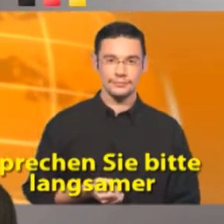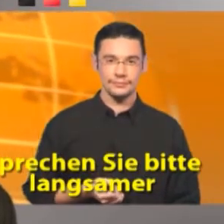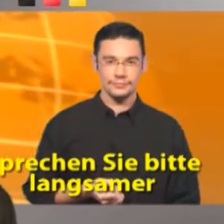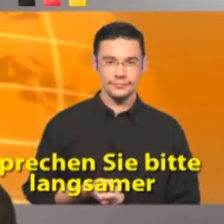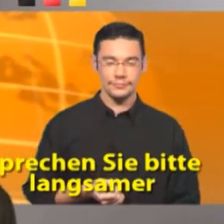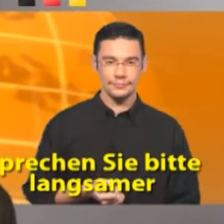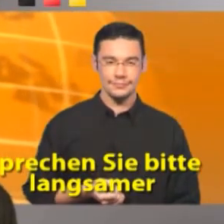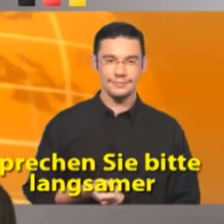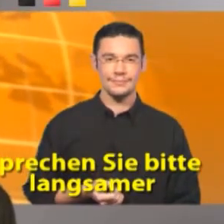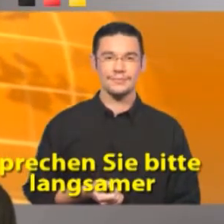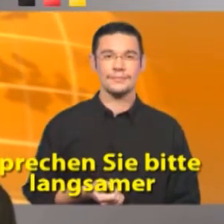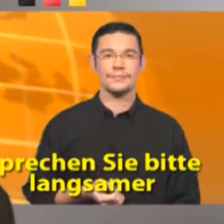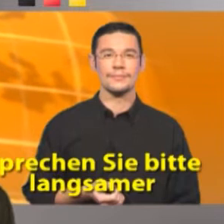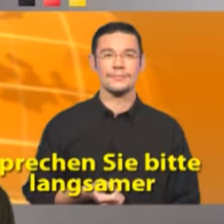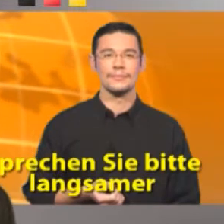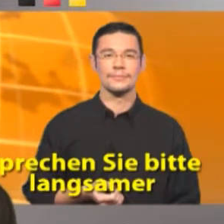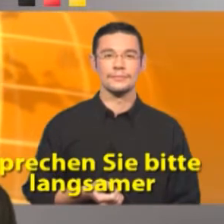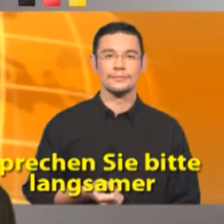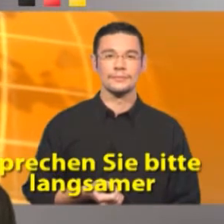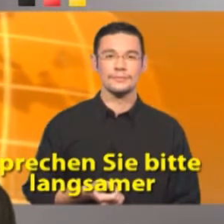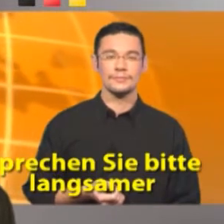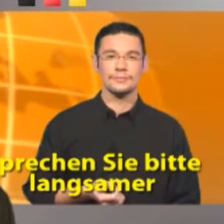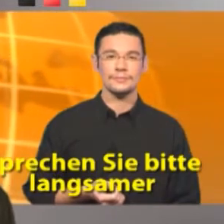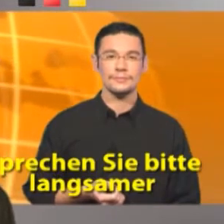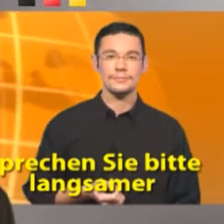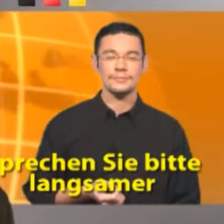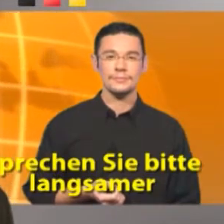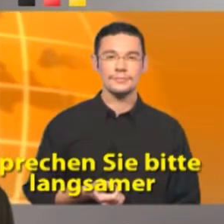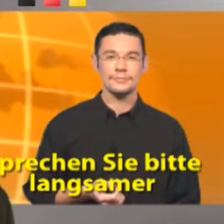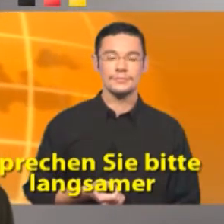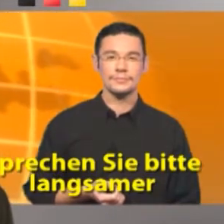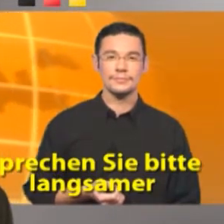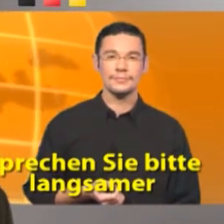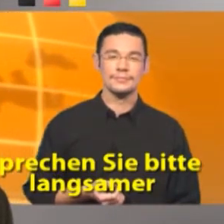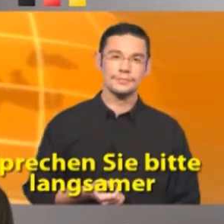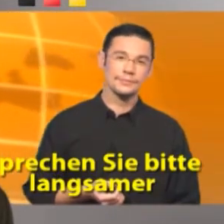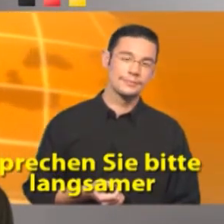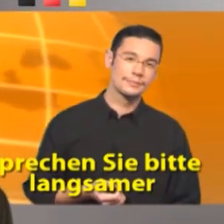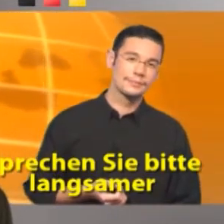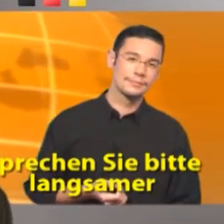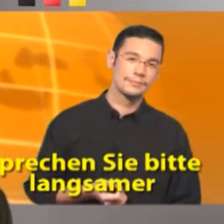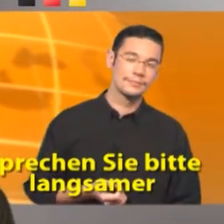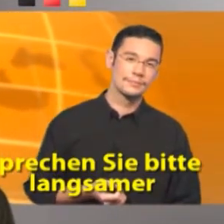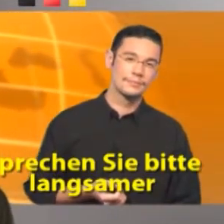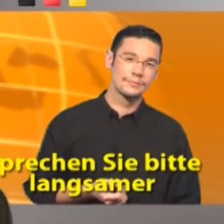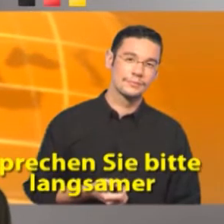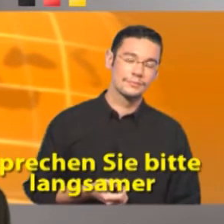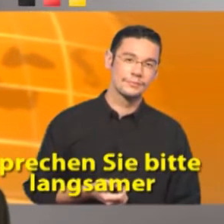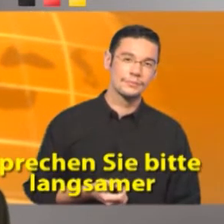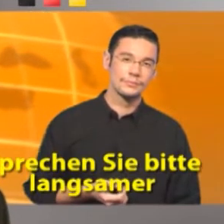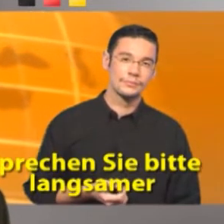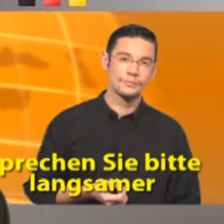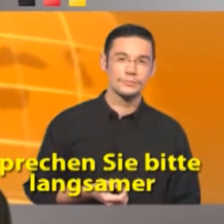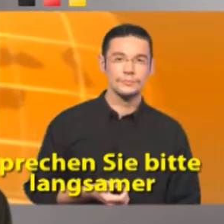Hable más lento, por favor Hable más lento, por